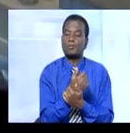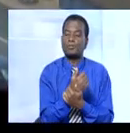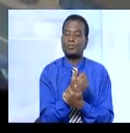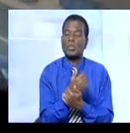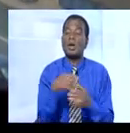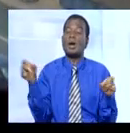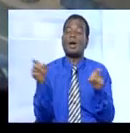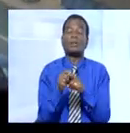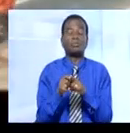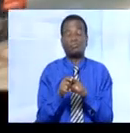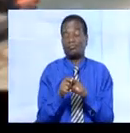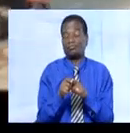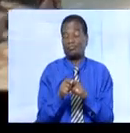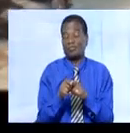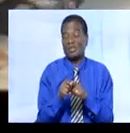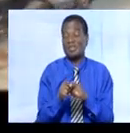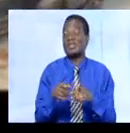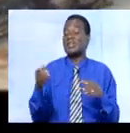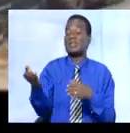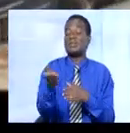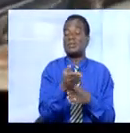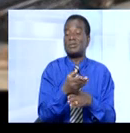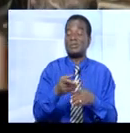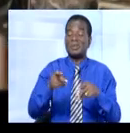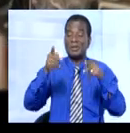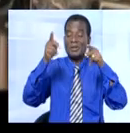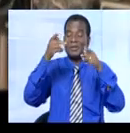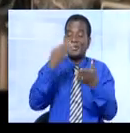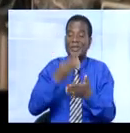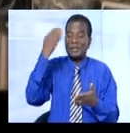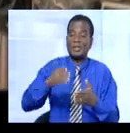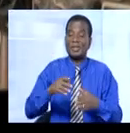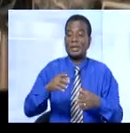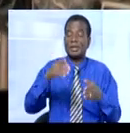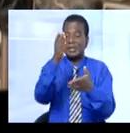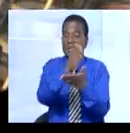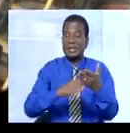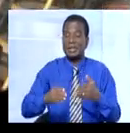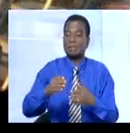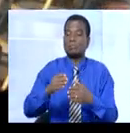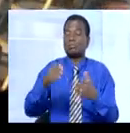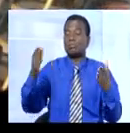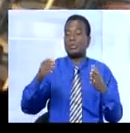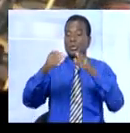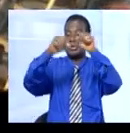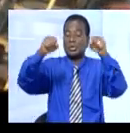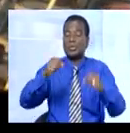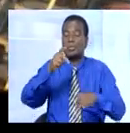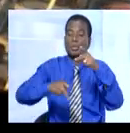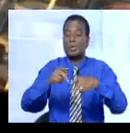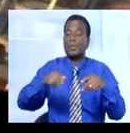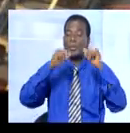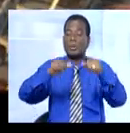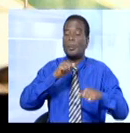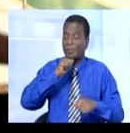Malgré les ressources financières et humaines dont elles disposent, certaines structures publiques et privées ivoiriennes n'arrivent pas